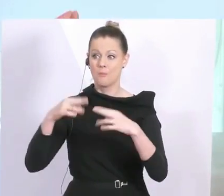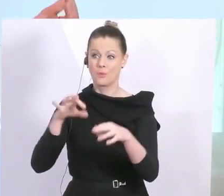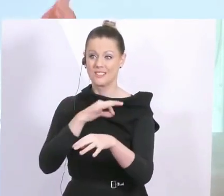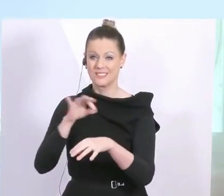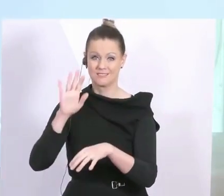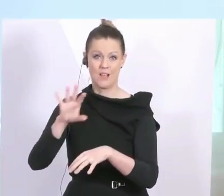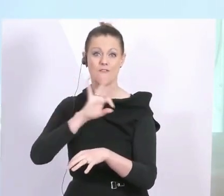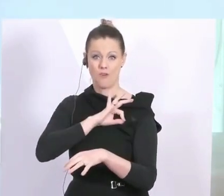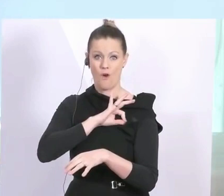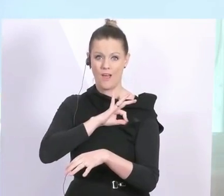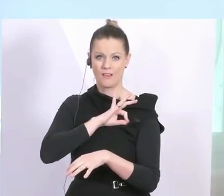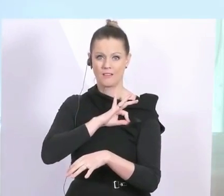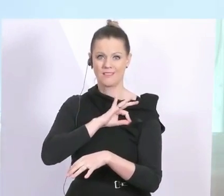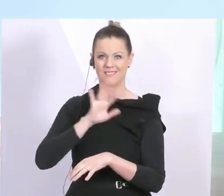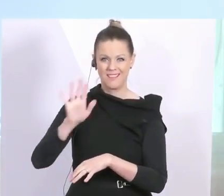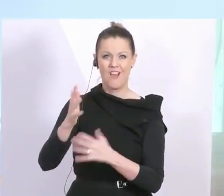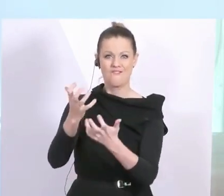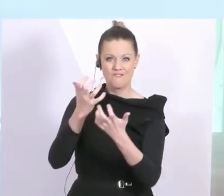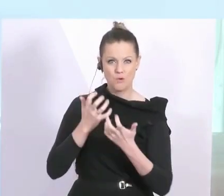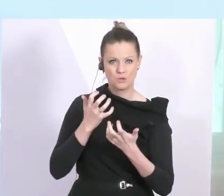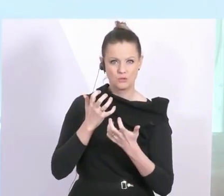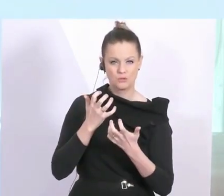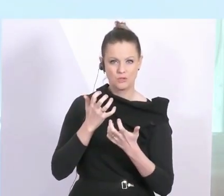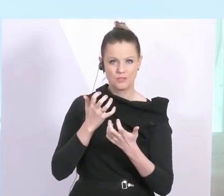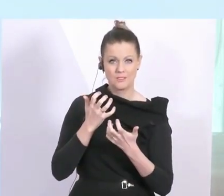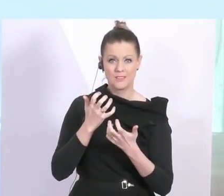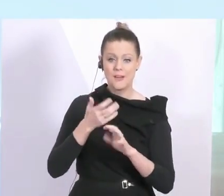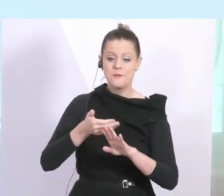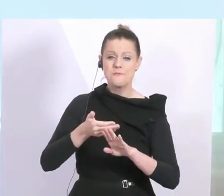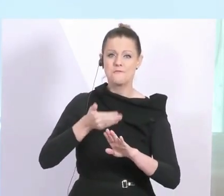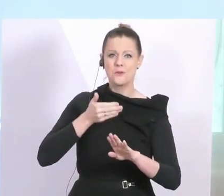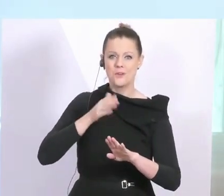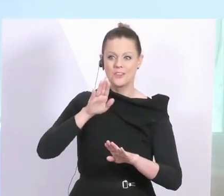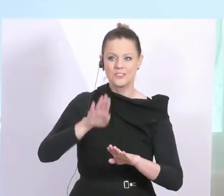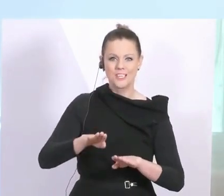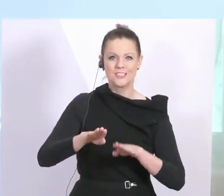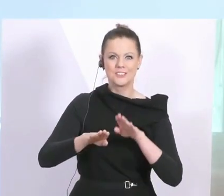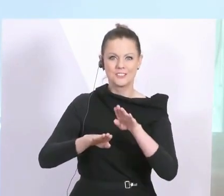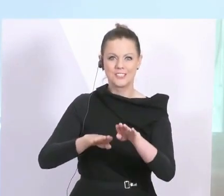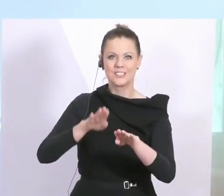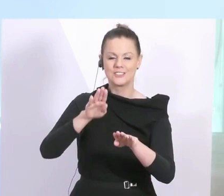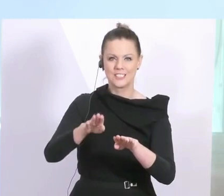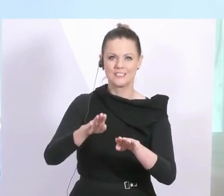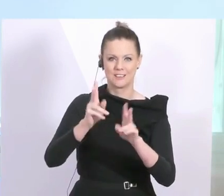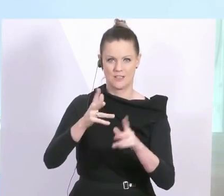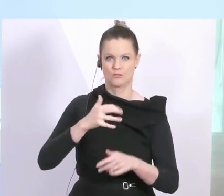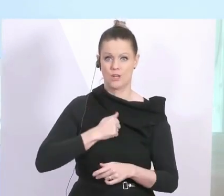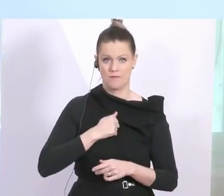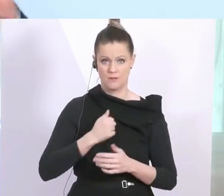geschrieben hat, möglichst früh, zumindest schrittweise in Erfüllung gehen kann. Wir können nämlich überhaupt nur daran denken,